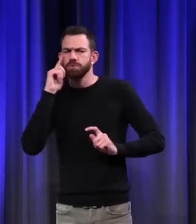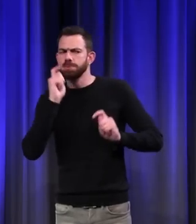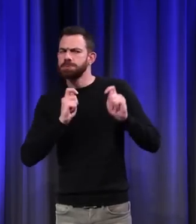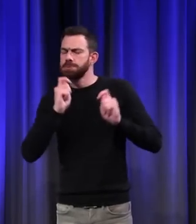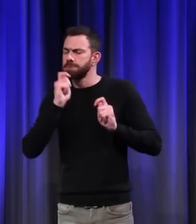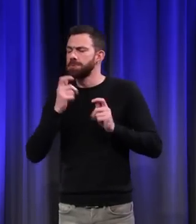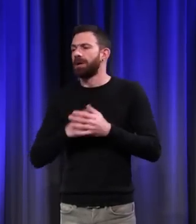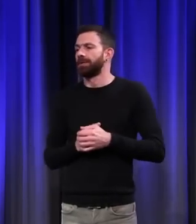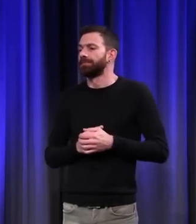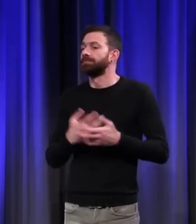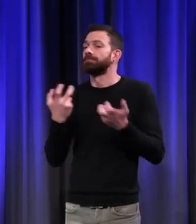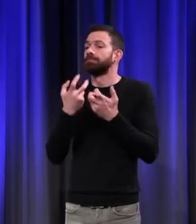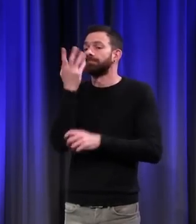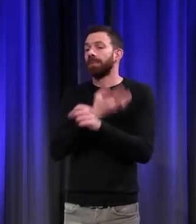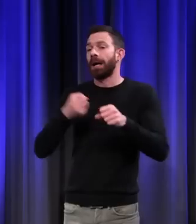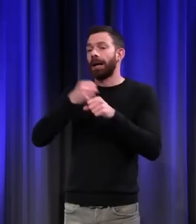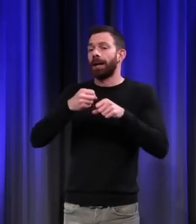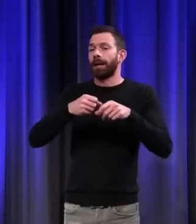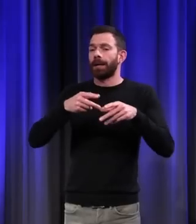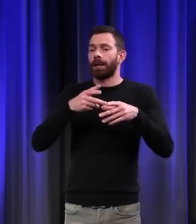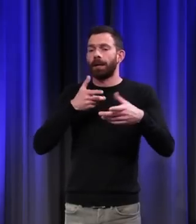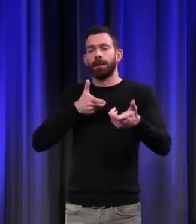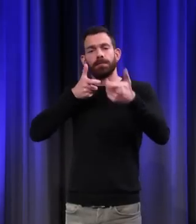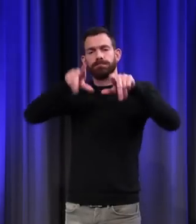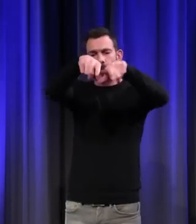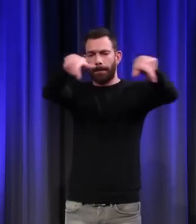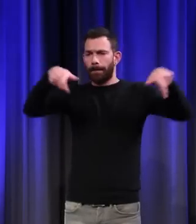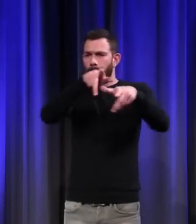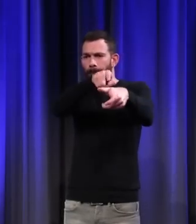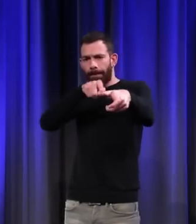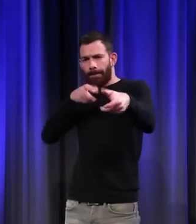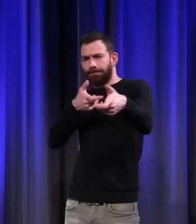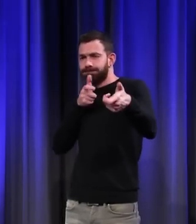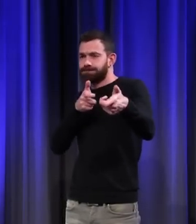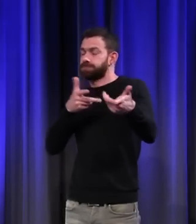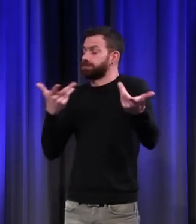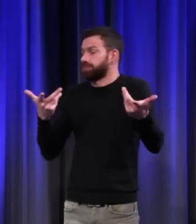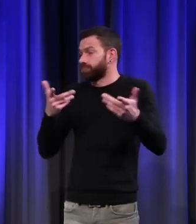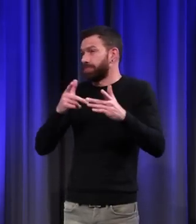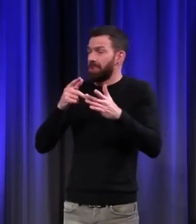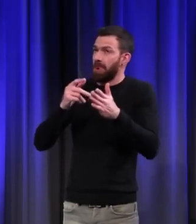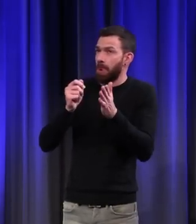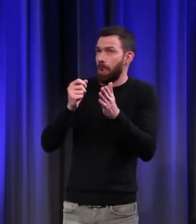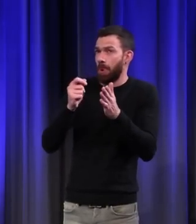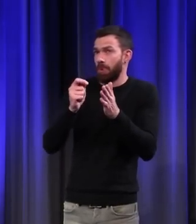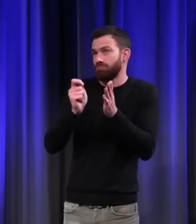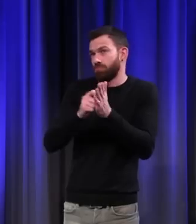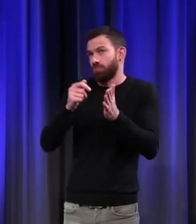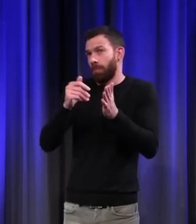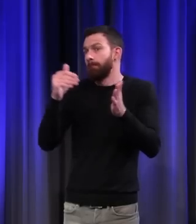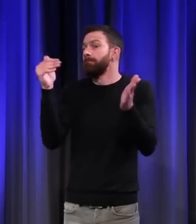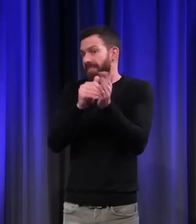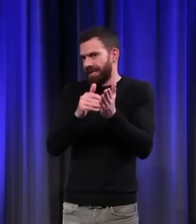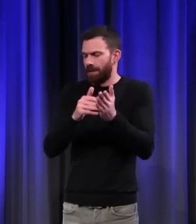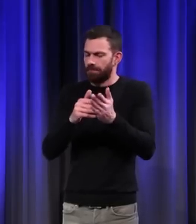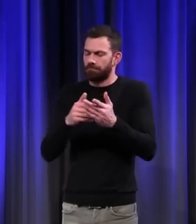l'arbalète est apparue, un peu après l'an 1000, on a bien vu que c'était beaucoup plus efficace que l